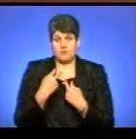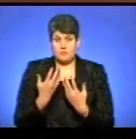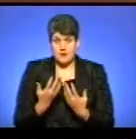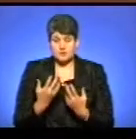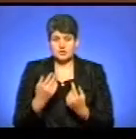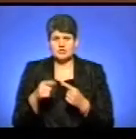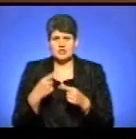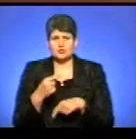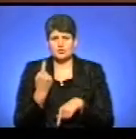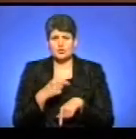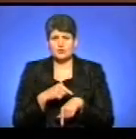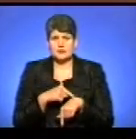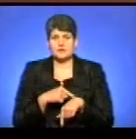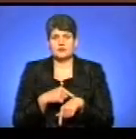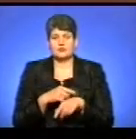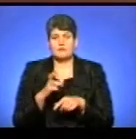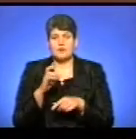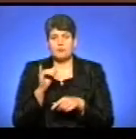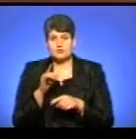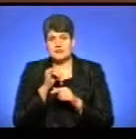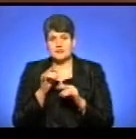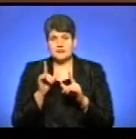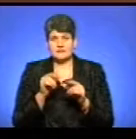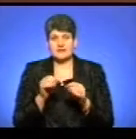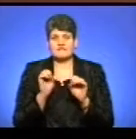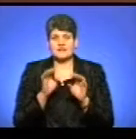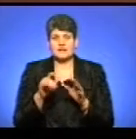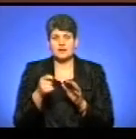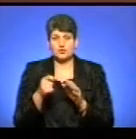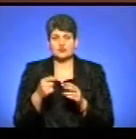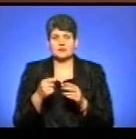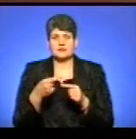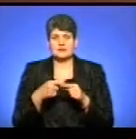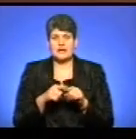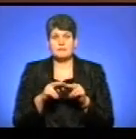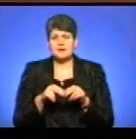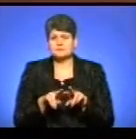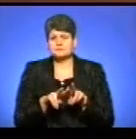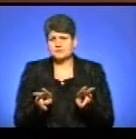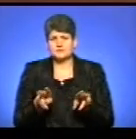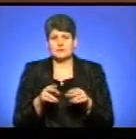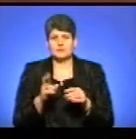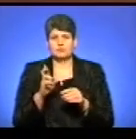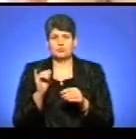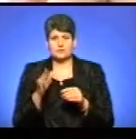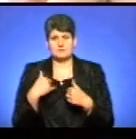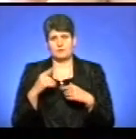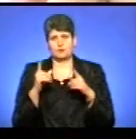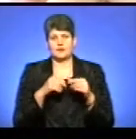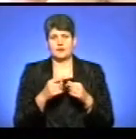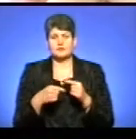через годину після знайомства, вже як наш бус не міг дігатись далі, вона нам просто віддала ключі, тих паспорт, свого такого самого буса, і ми поїхали далі.